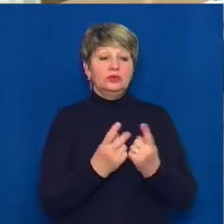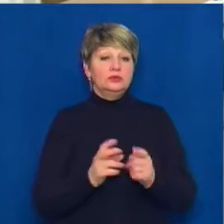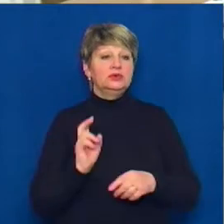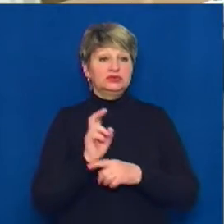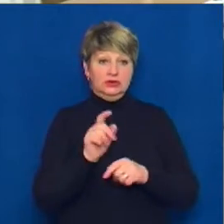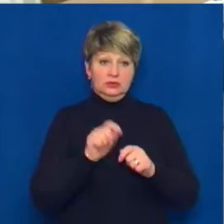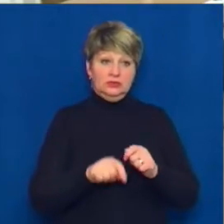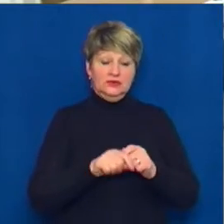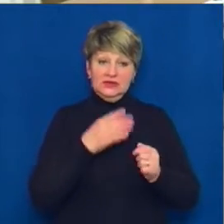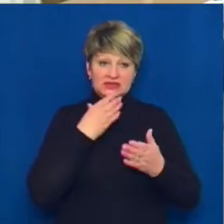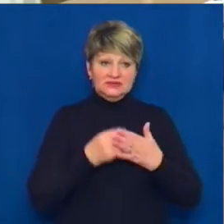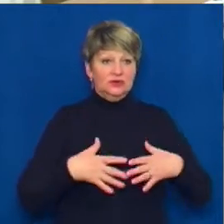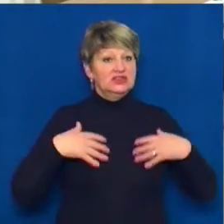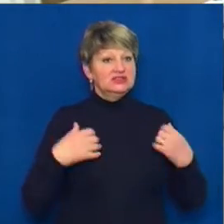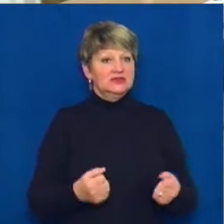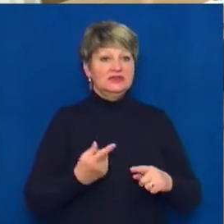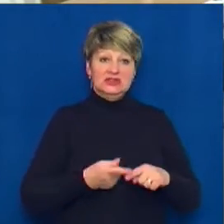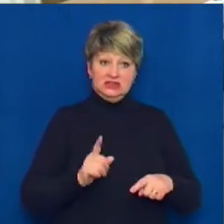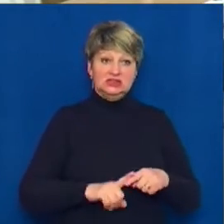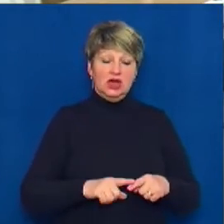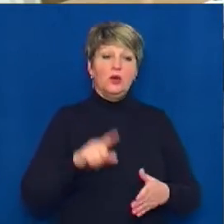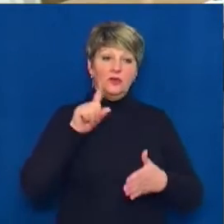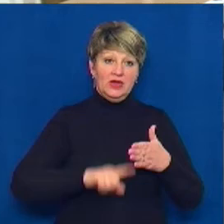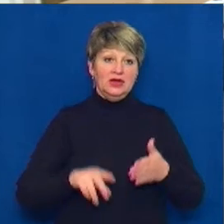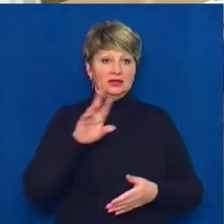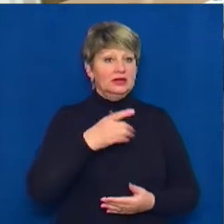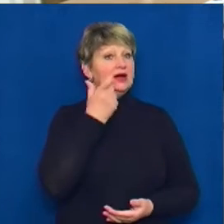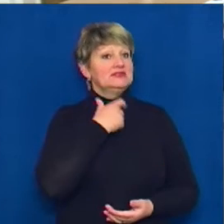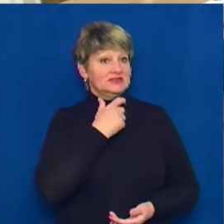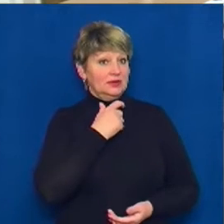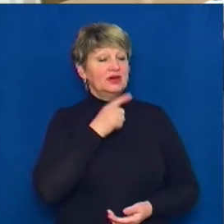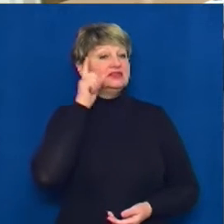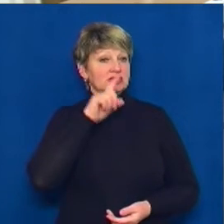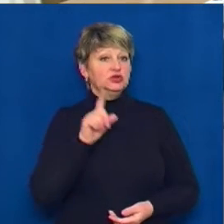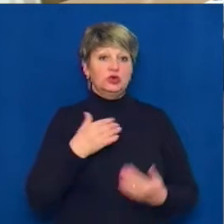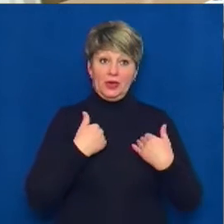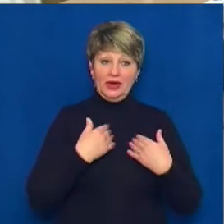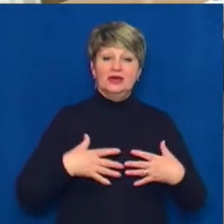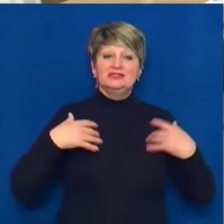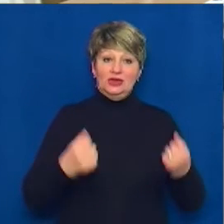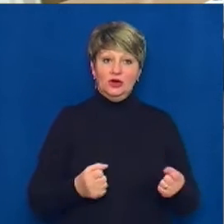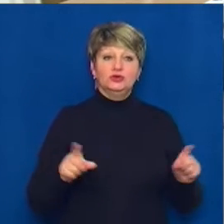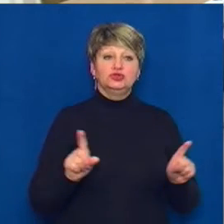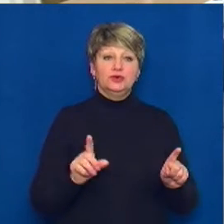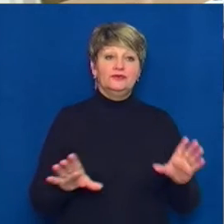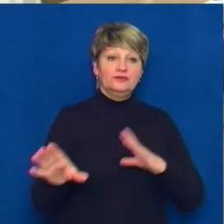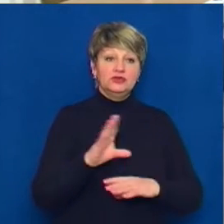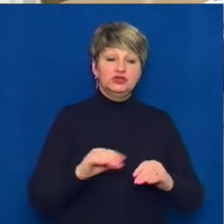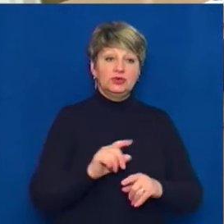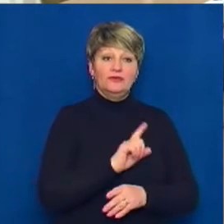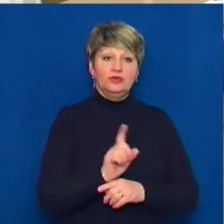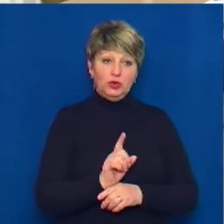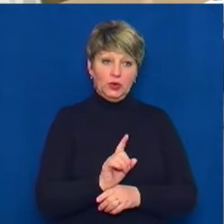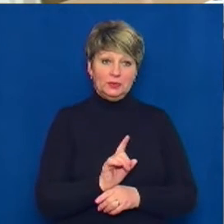Це дуже така впевненість і для себе знати, що ти здоровий, що в тебе все в нормі. І,